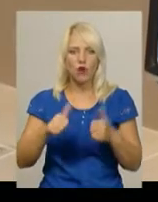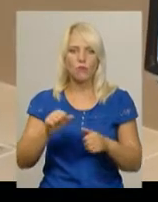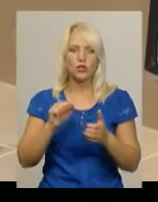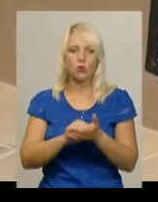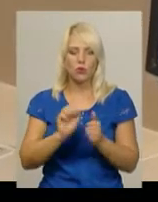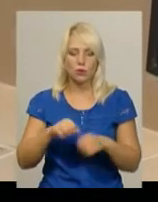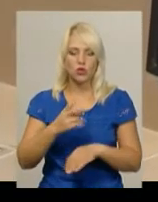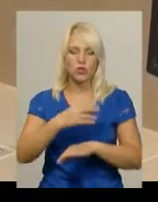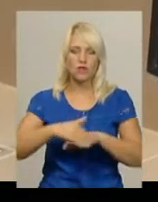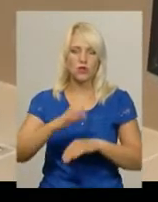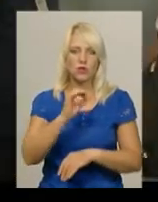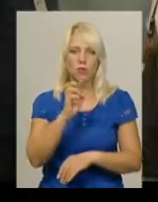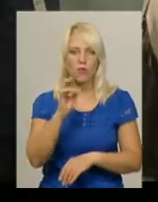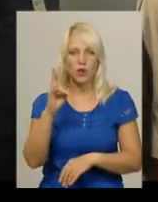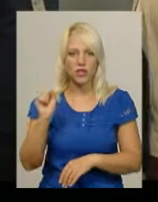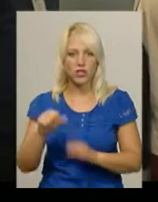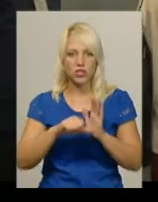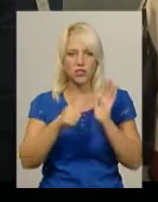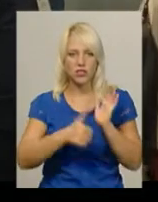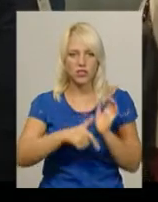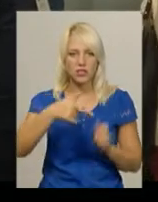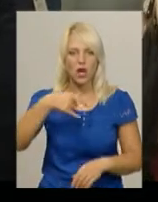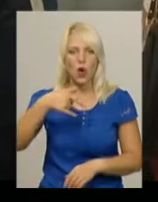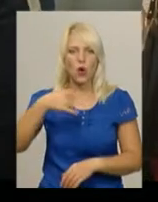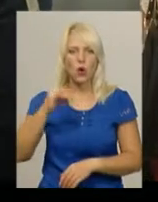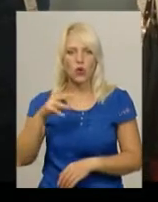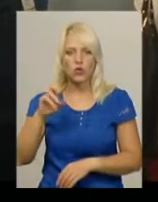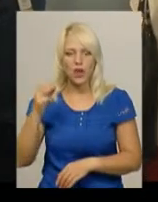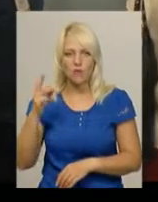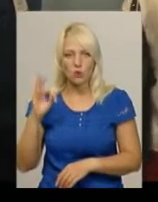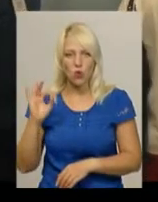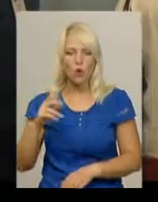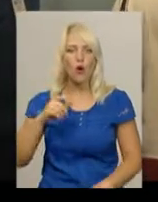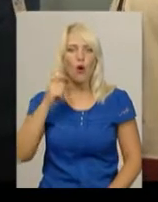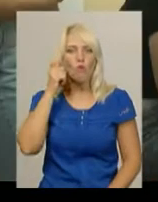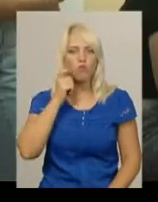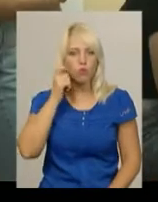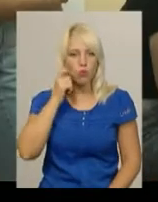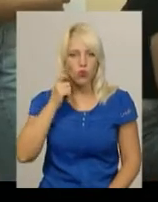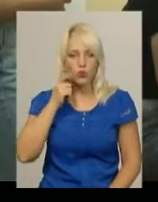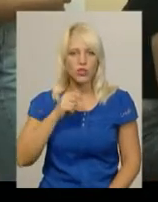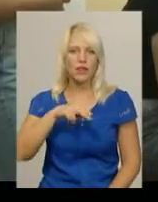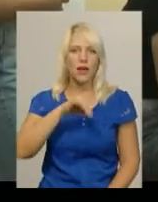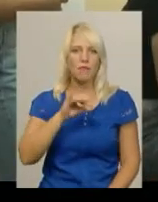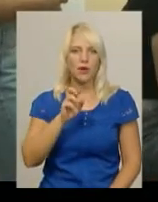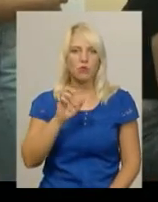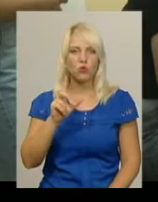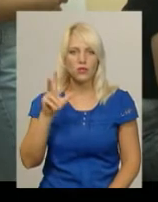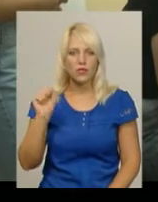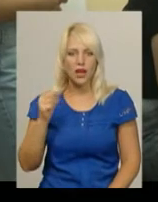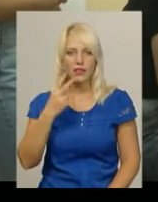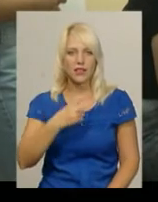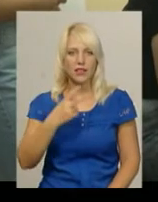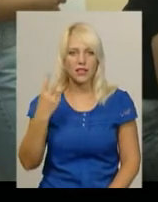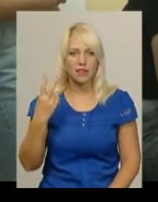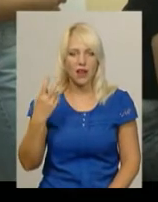ЦНАПі на Соборній-16, у міграційній службі на Грушевську, в паспортному столі на Пушкіна та паспортному сервісному центрі на Прибузькій-30А. Світлана Поробок,